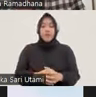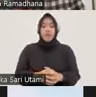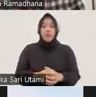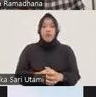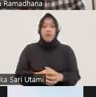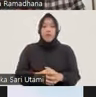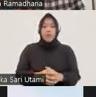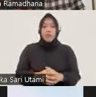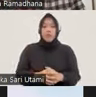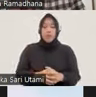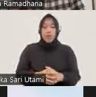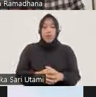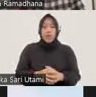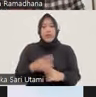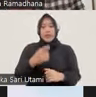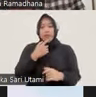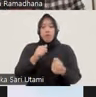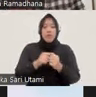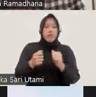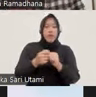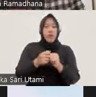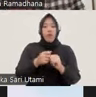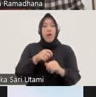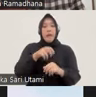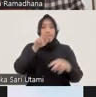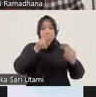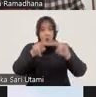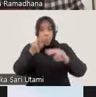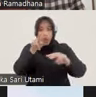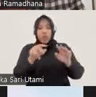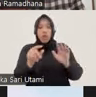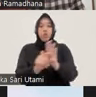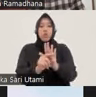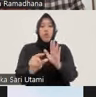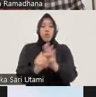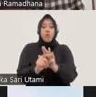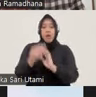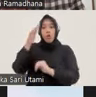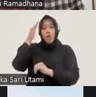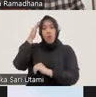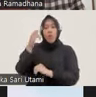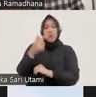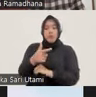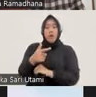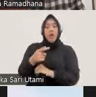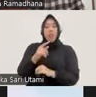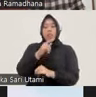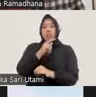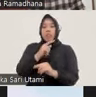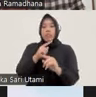permasalahan pengawasan tidak tampak di dalam undang-undang kepolisian, justru ada potensi